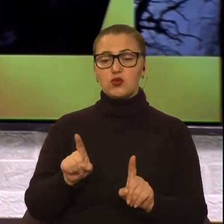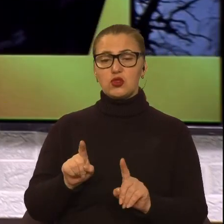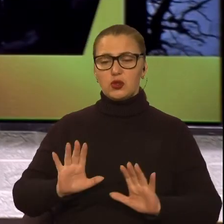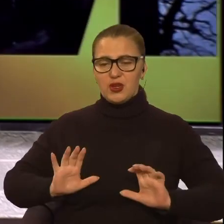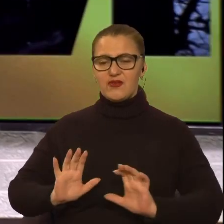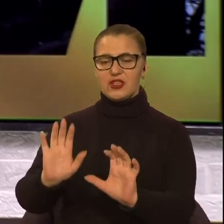ворога якнайдалі.